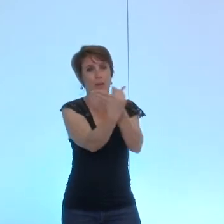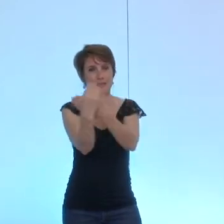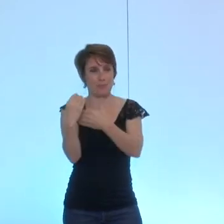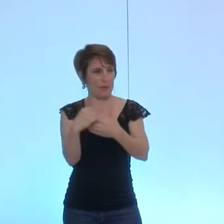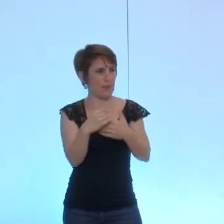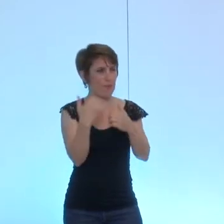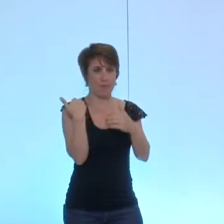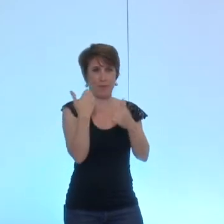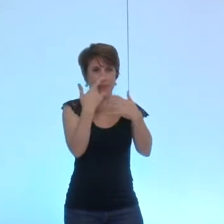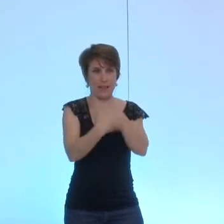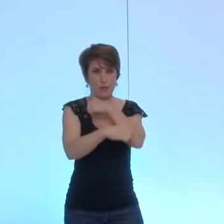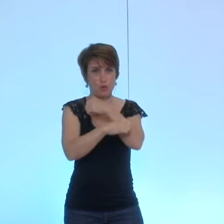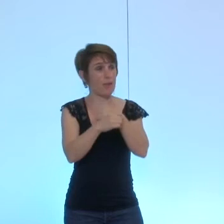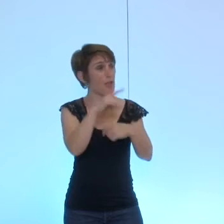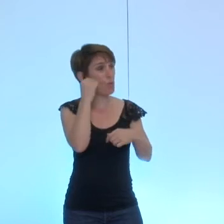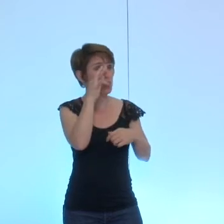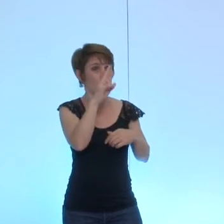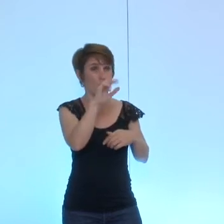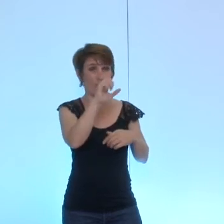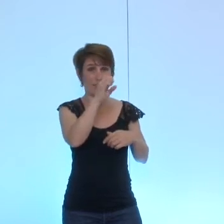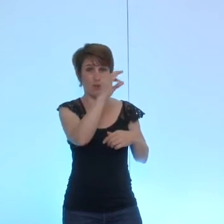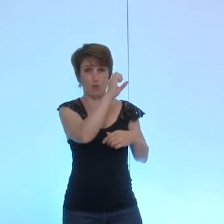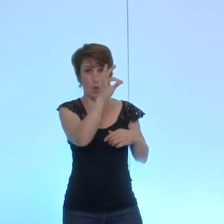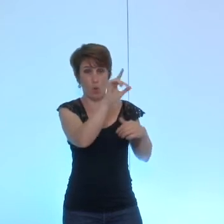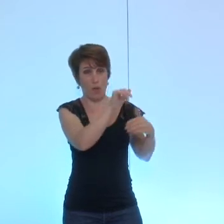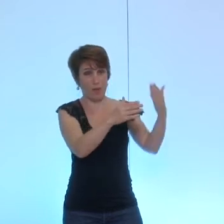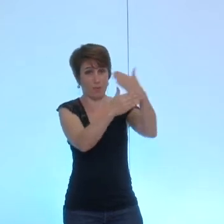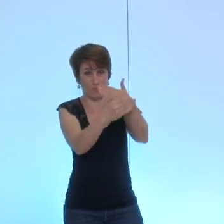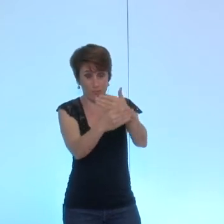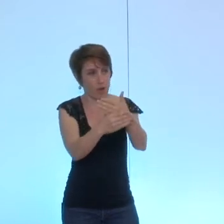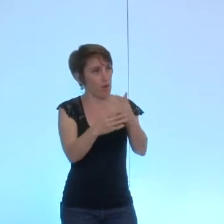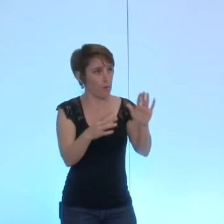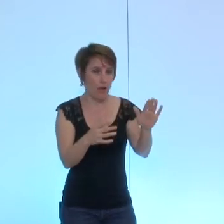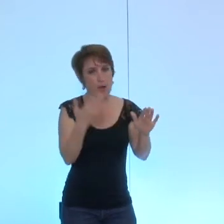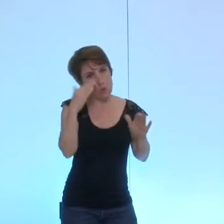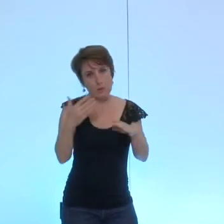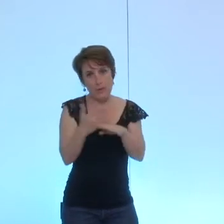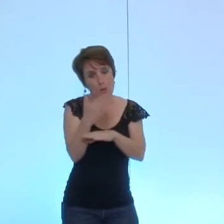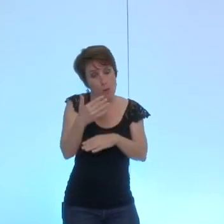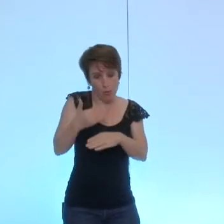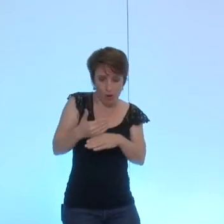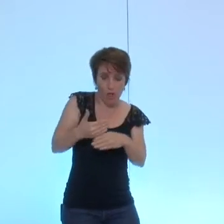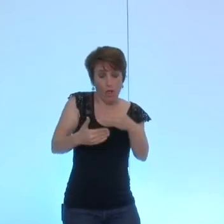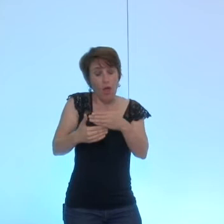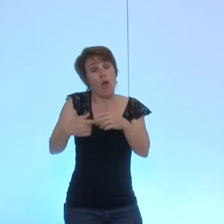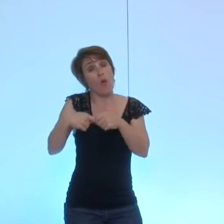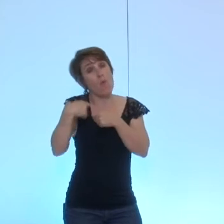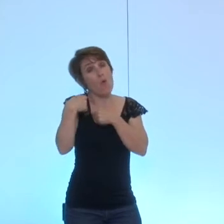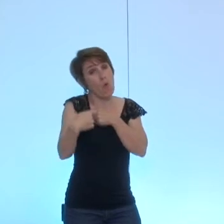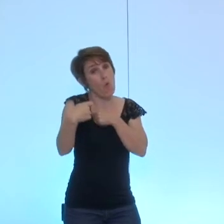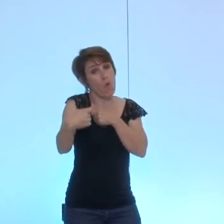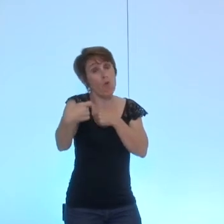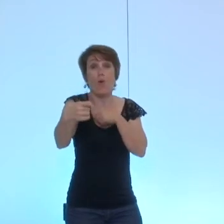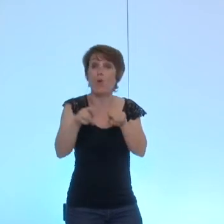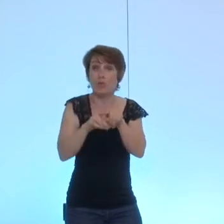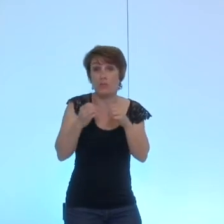semaines des projets qui mettent du temps à rebondir à se construire et qui peuvent également faire l'objet de changements